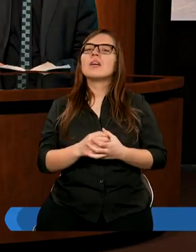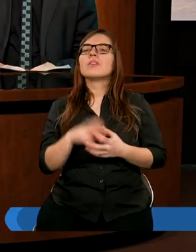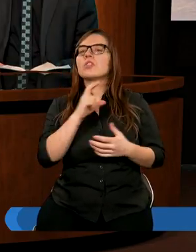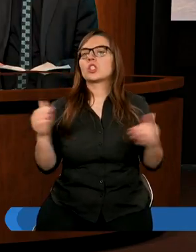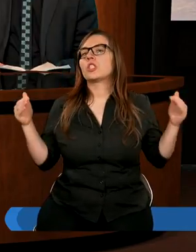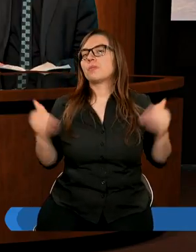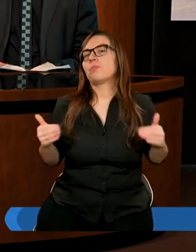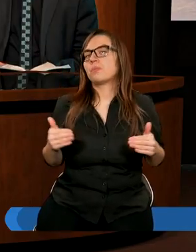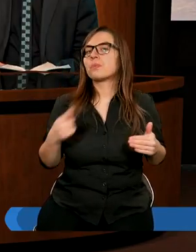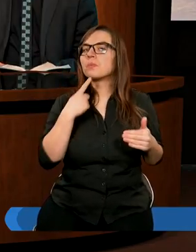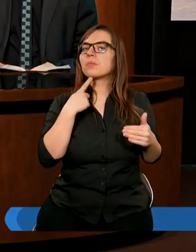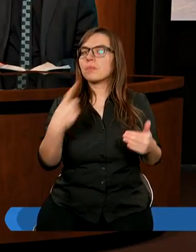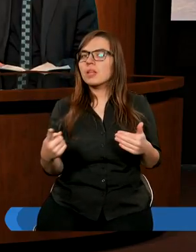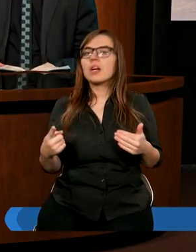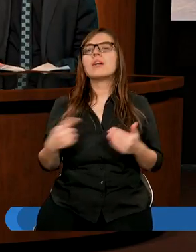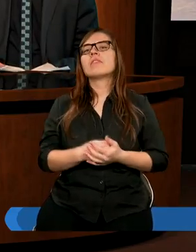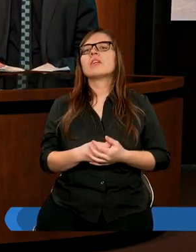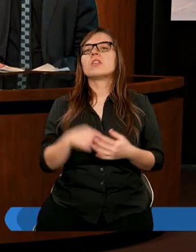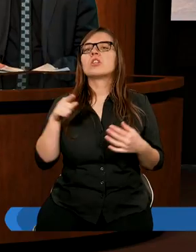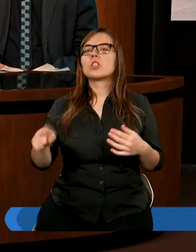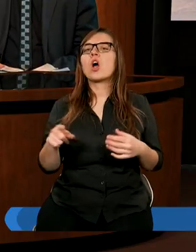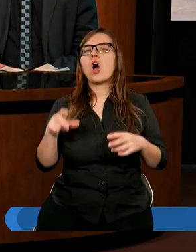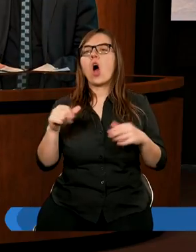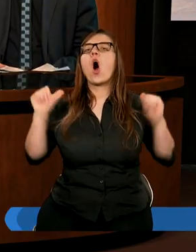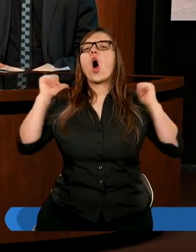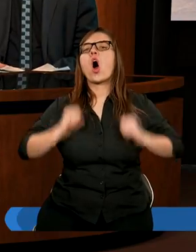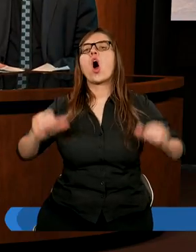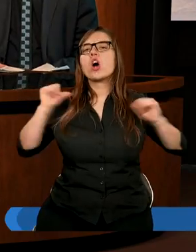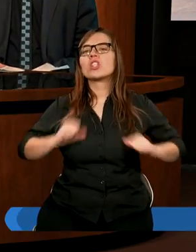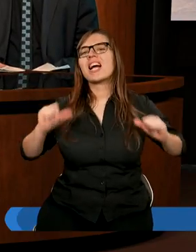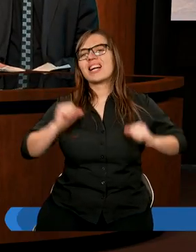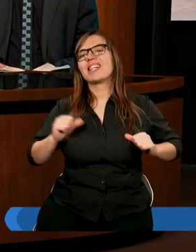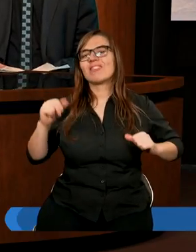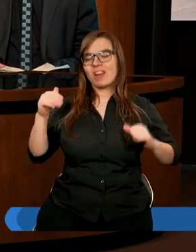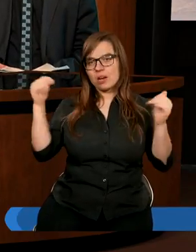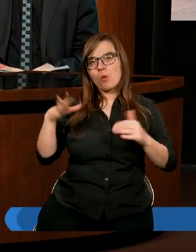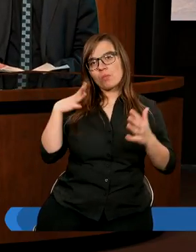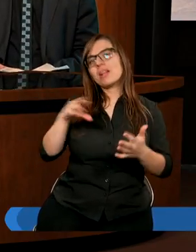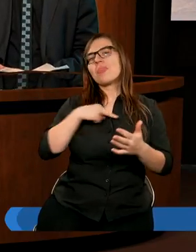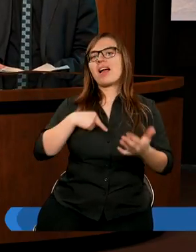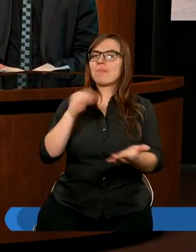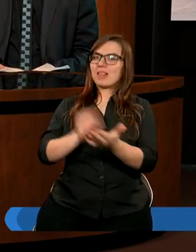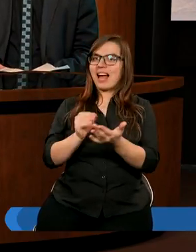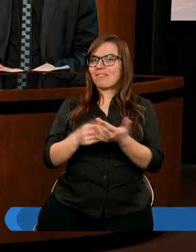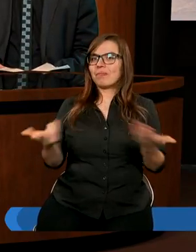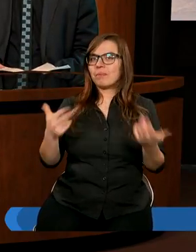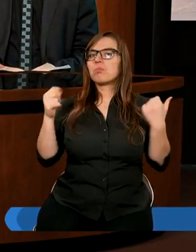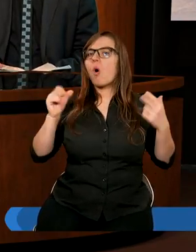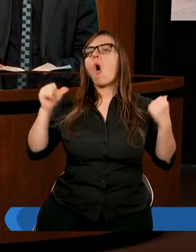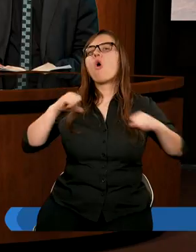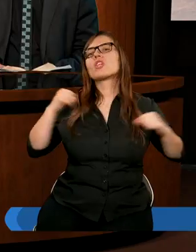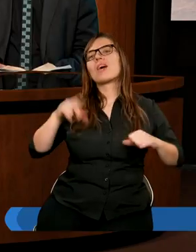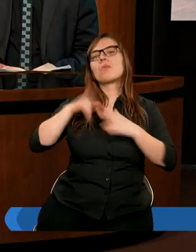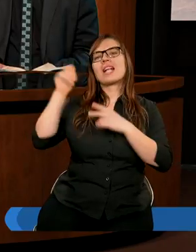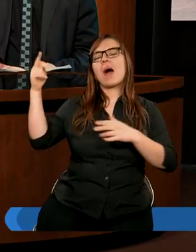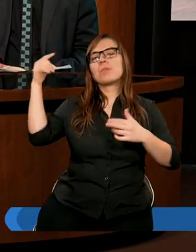Czy można powiedzieć, że to oczekiwanie może być naszym nawykiem? Albo